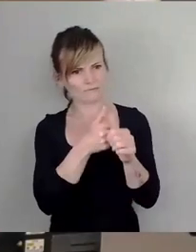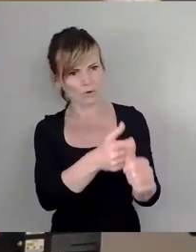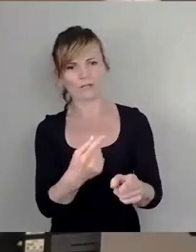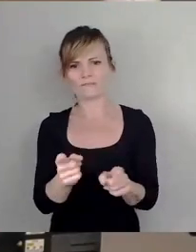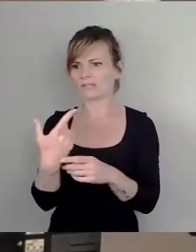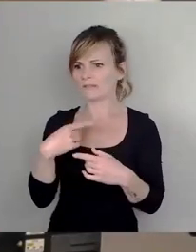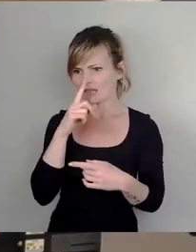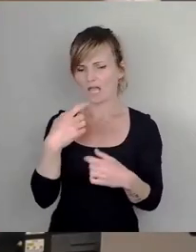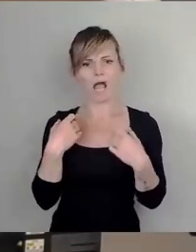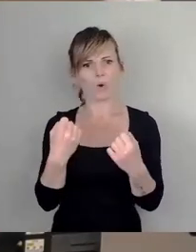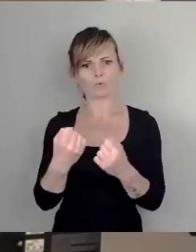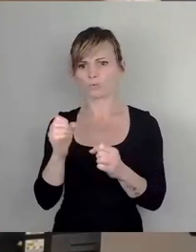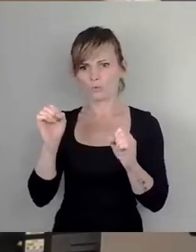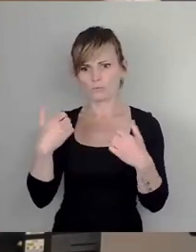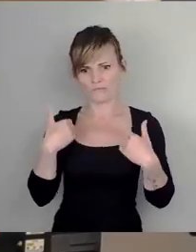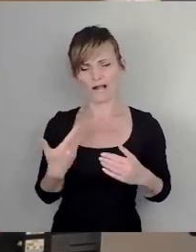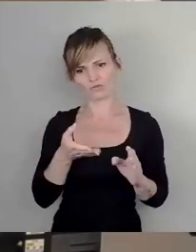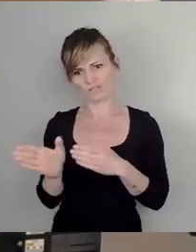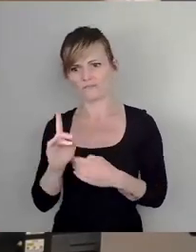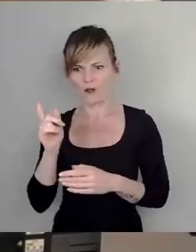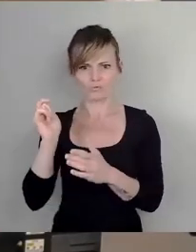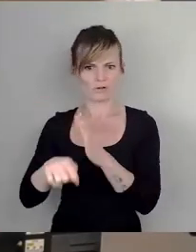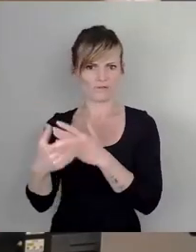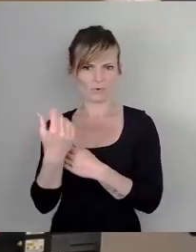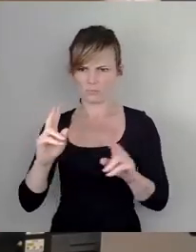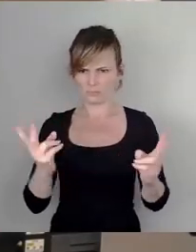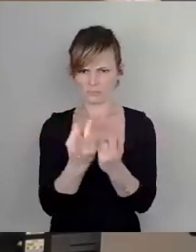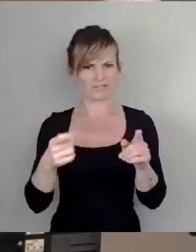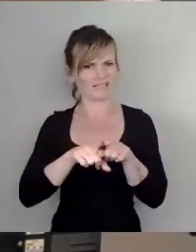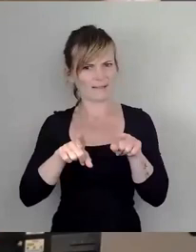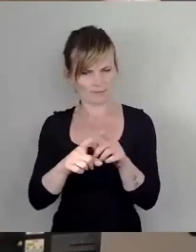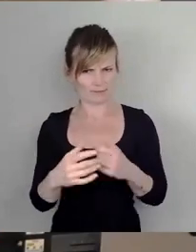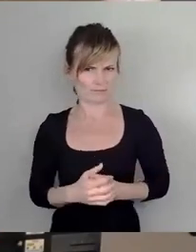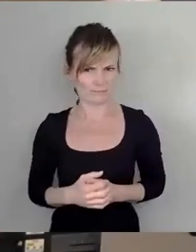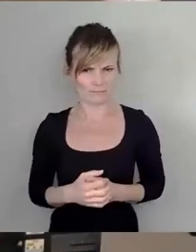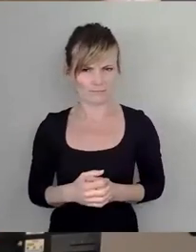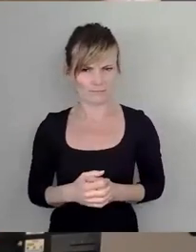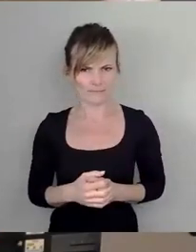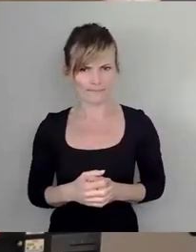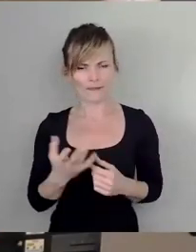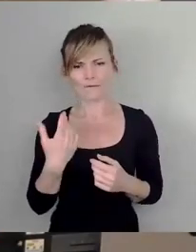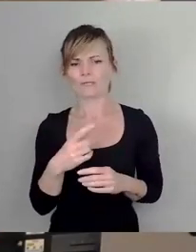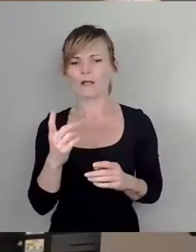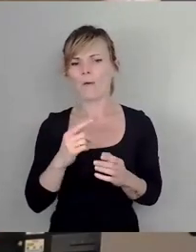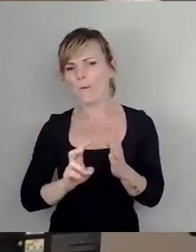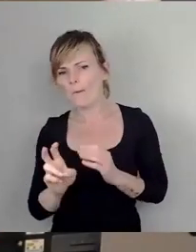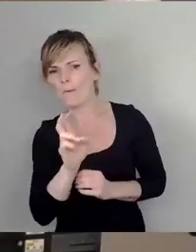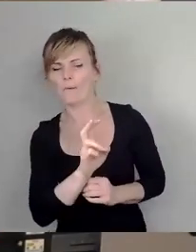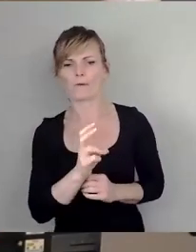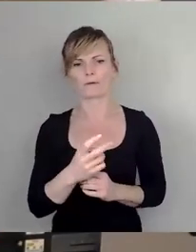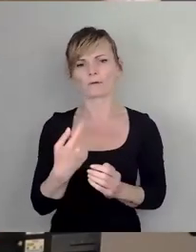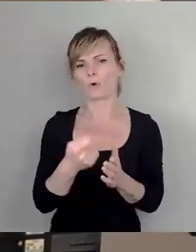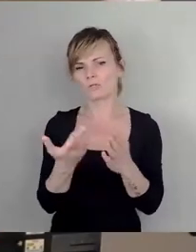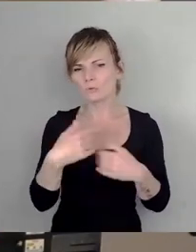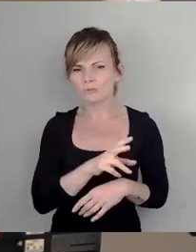sei erlaubt. Die Tatsache, dass die Erschleichung der Beförderung in das Strafgesetzbuch aufgenommen